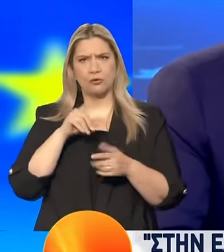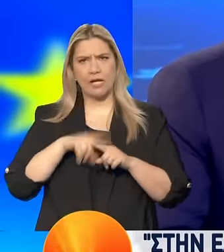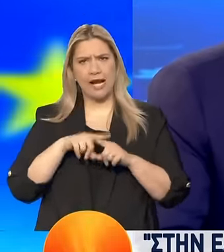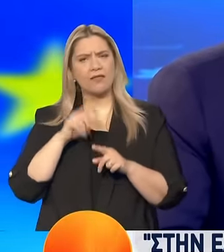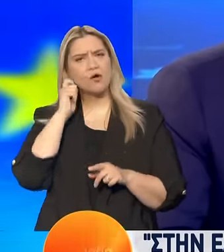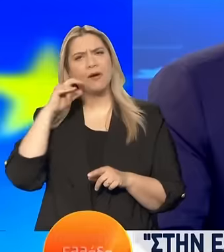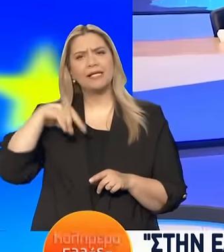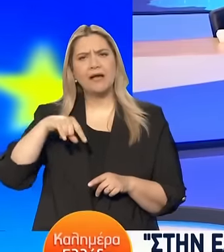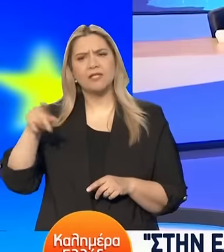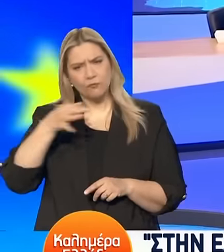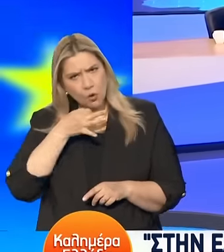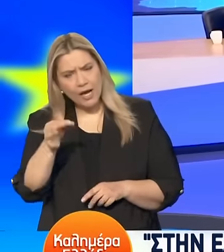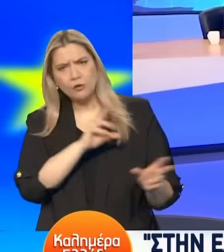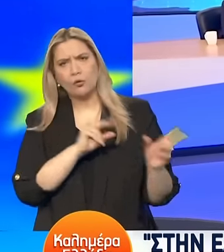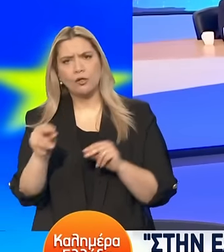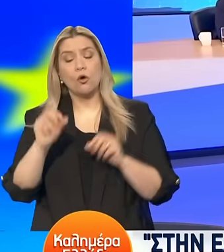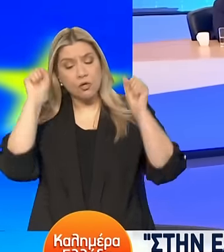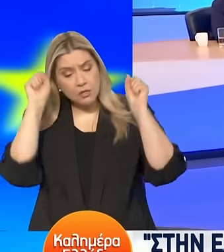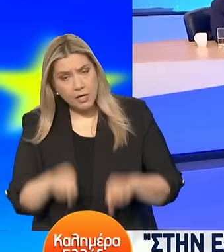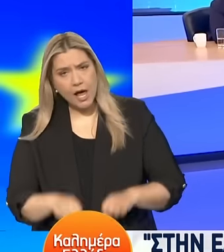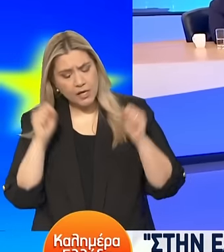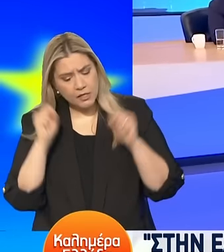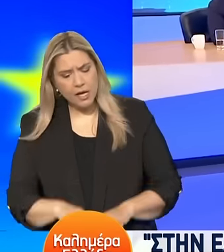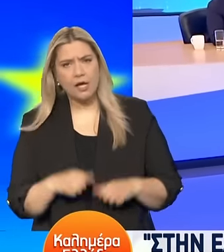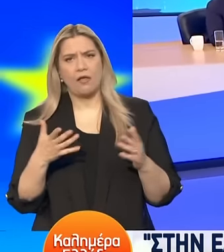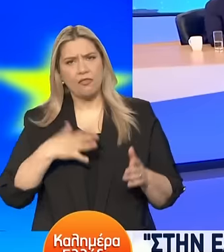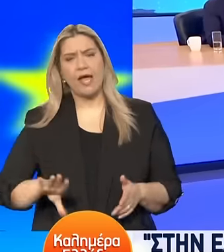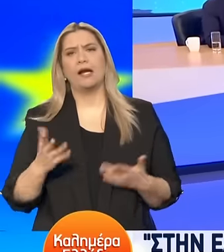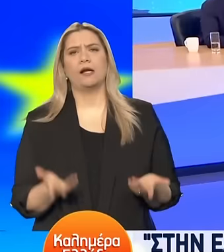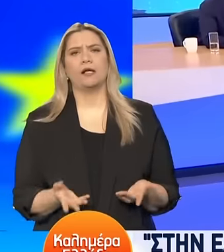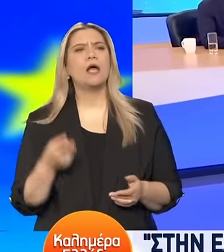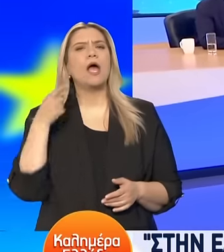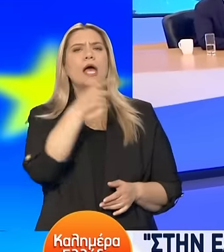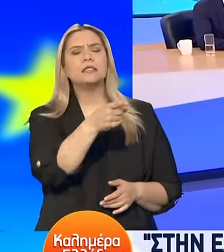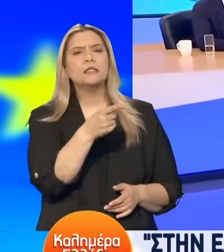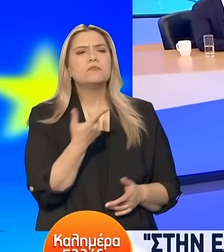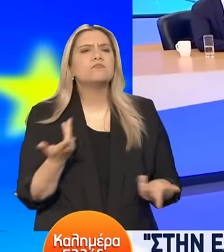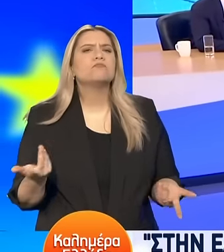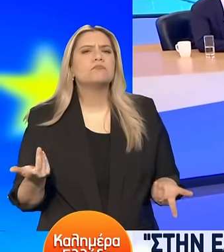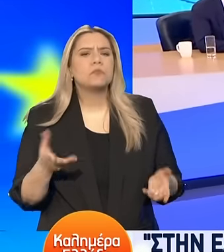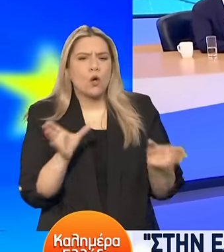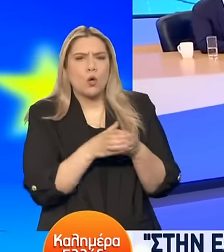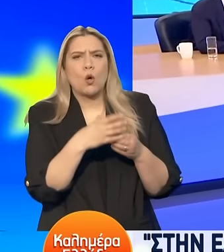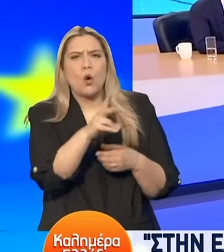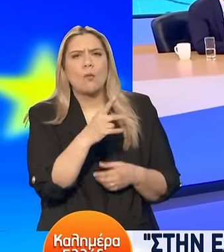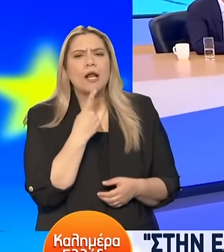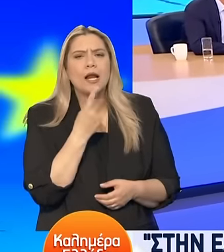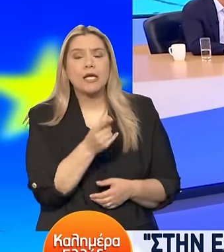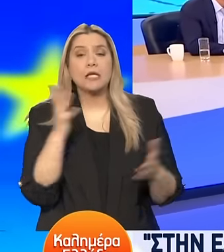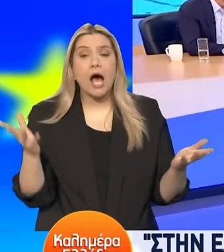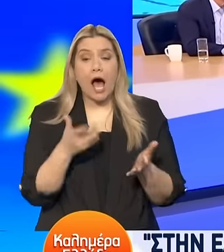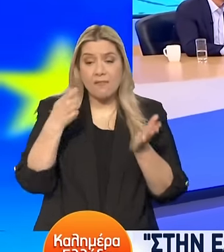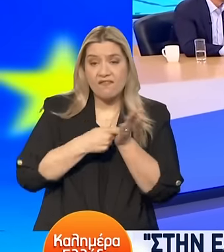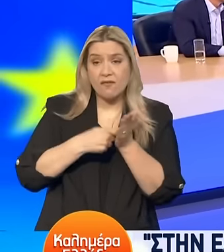Παντεβιάδες, ο οποίος είναι υπέρ της άποψης αυτής. Από την πλευρά σας λέτε ότι, ξέρετε κάτι, εάν μειώσω το